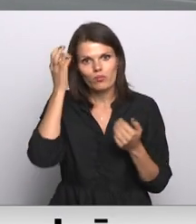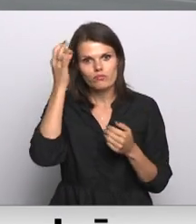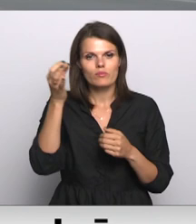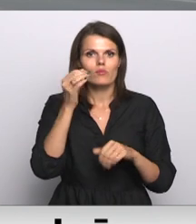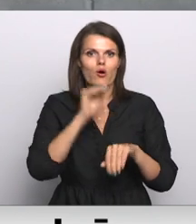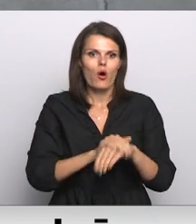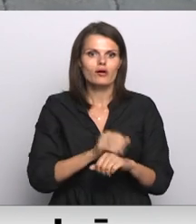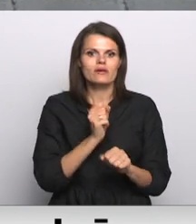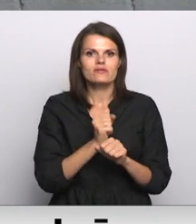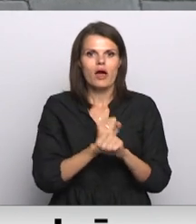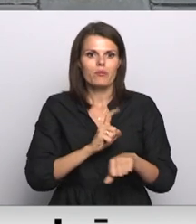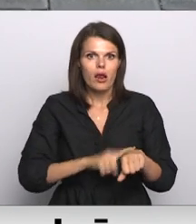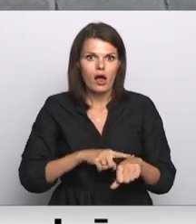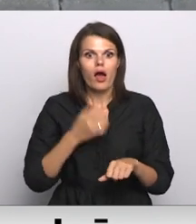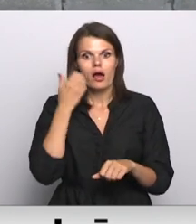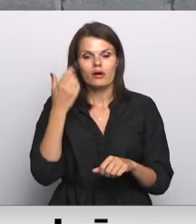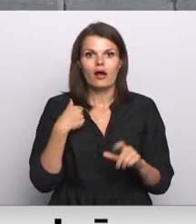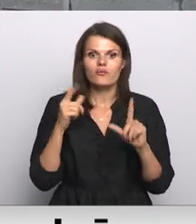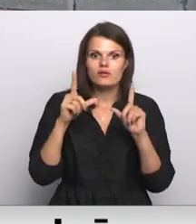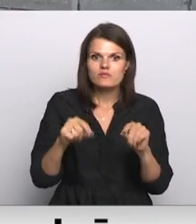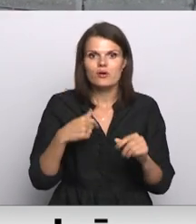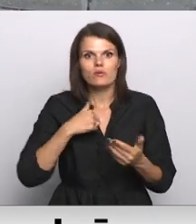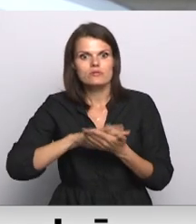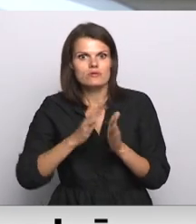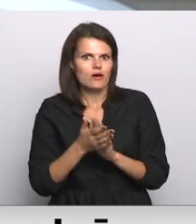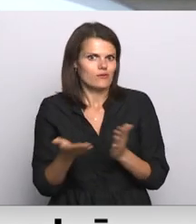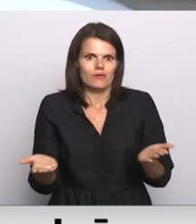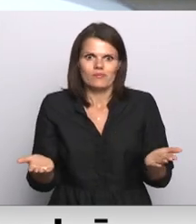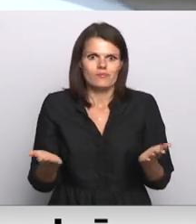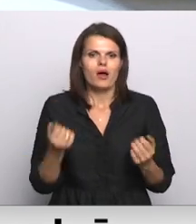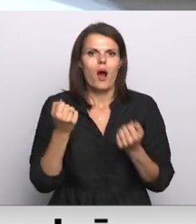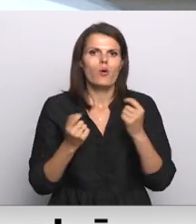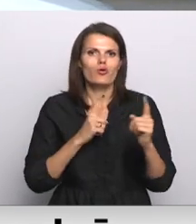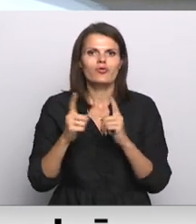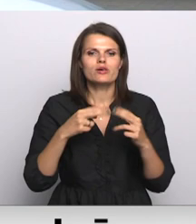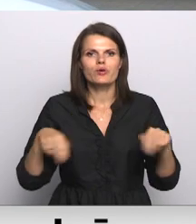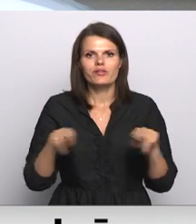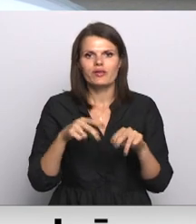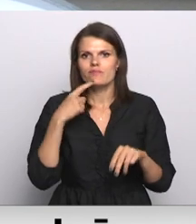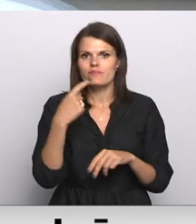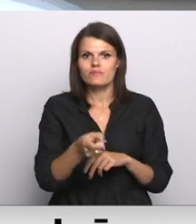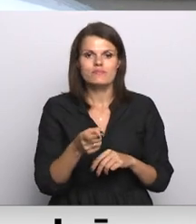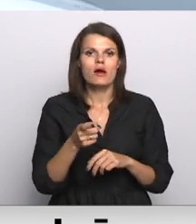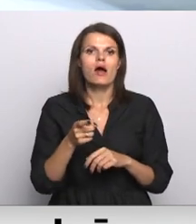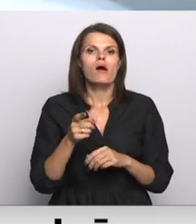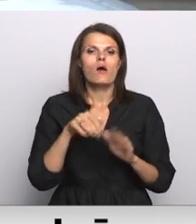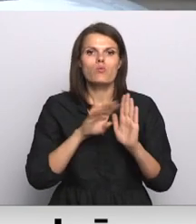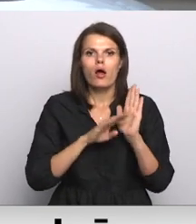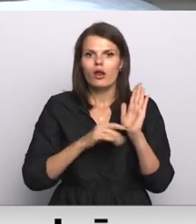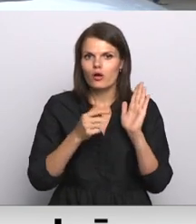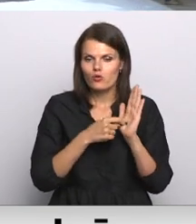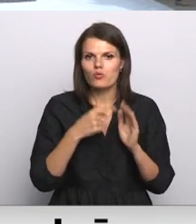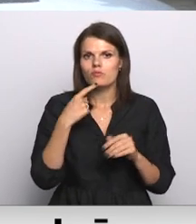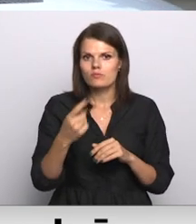darba laika, kad es braucu, tad es varētu kaut kā sarunāt. Autotransporta direkcija ar ETV skaidro. Nolikums paredz, ka